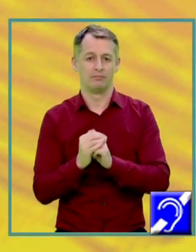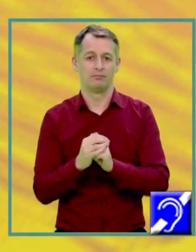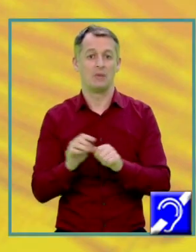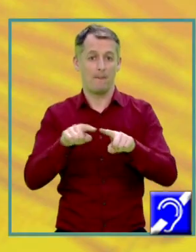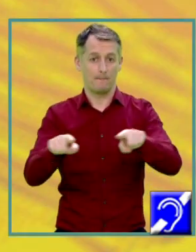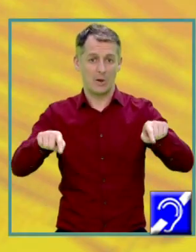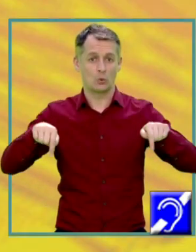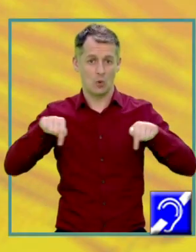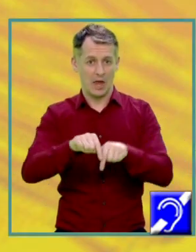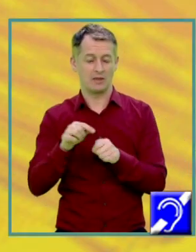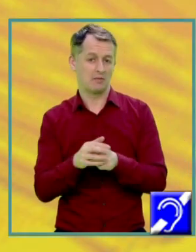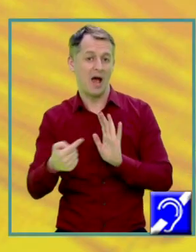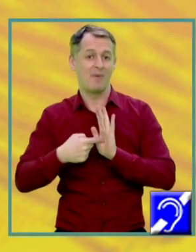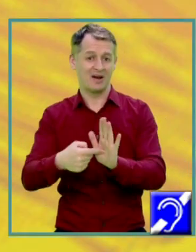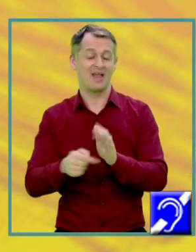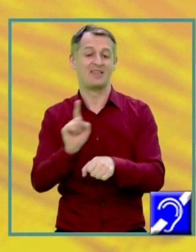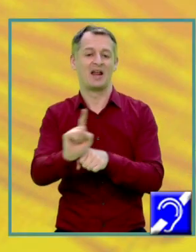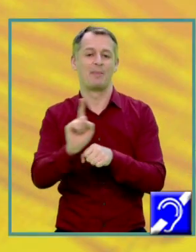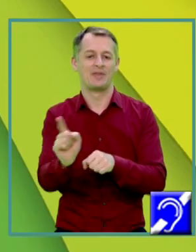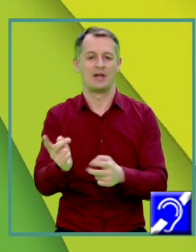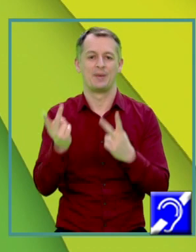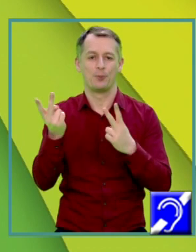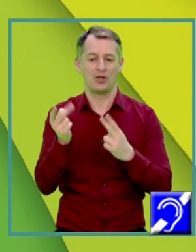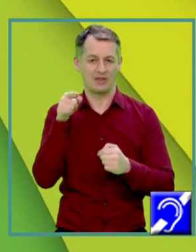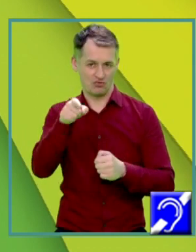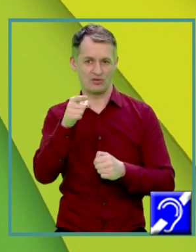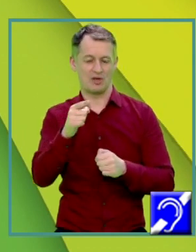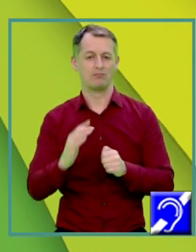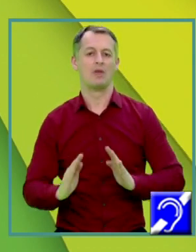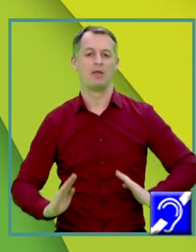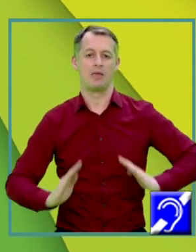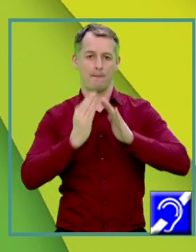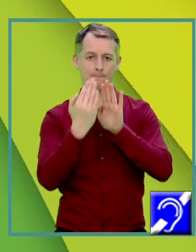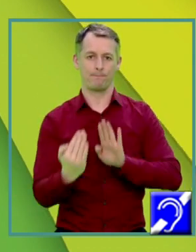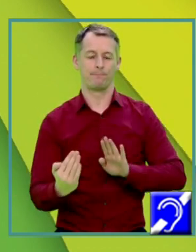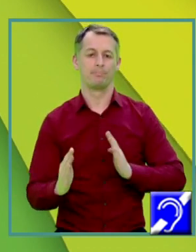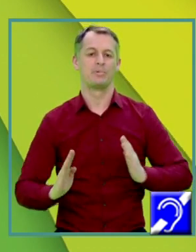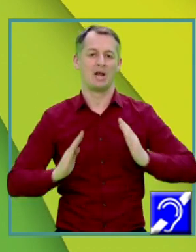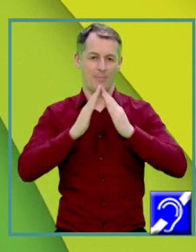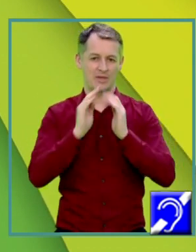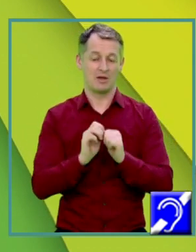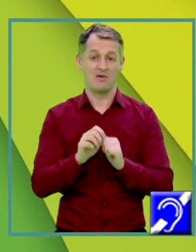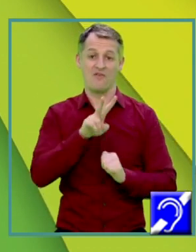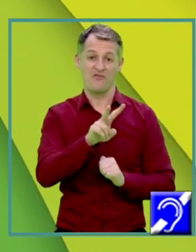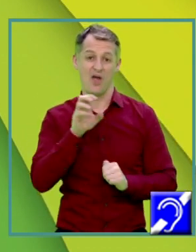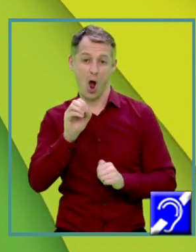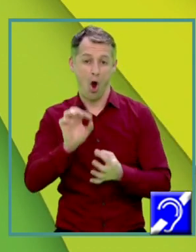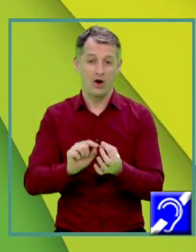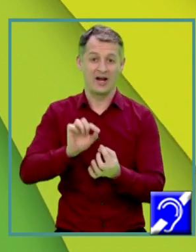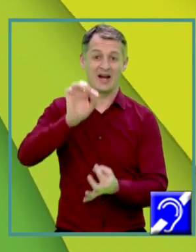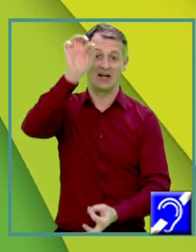Am marcat elementele importante ale piramidei, după cum vedem VO înălțime,